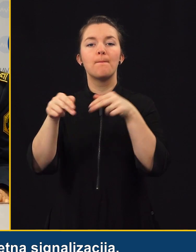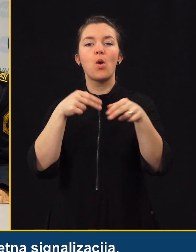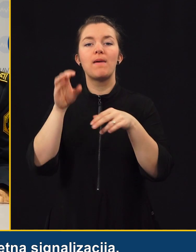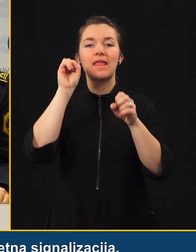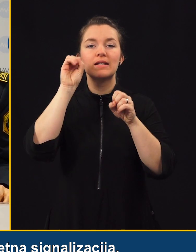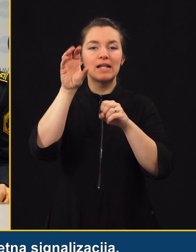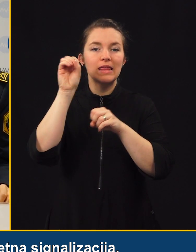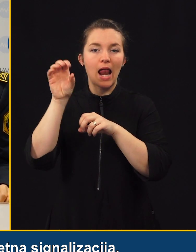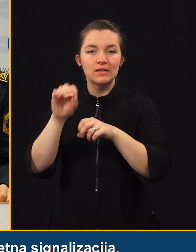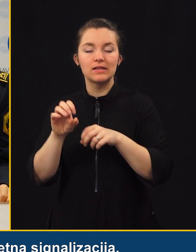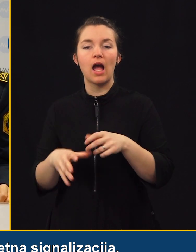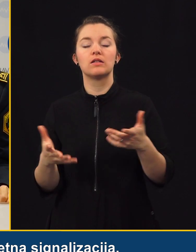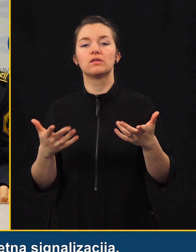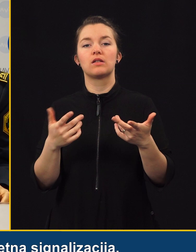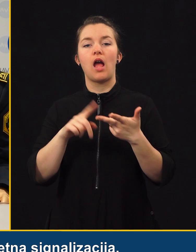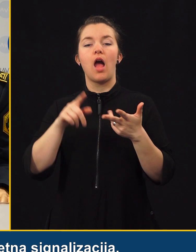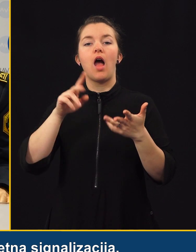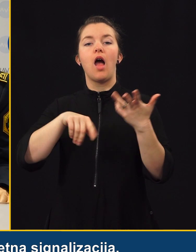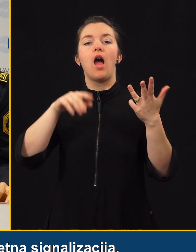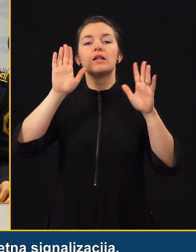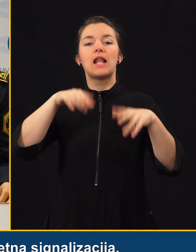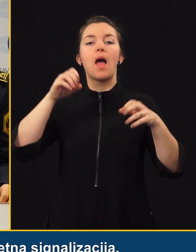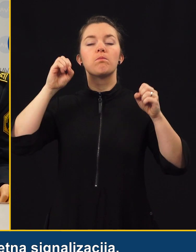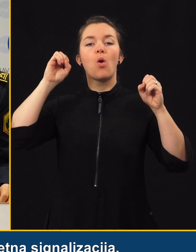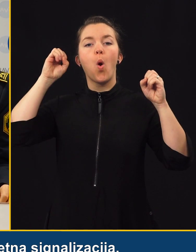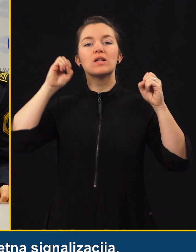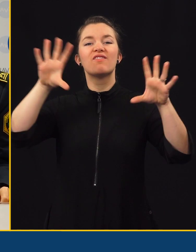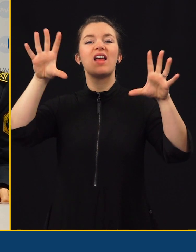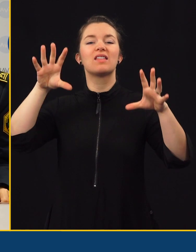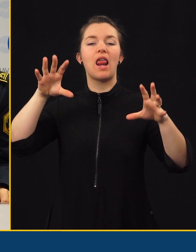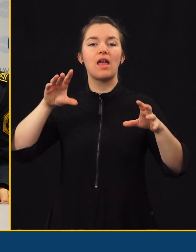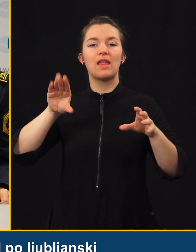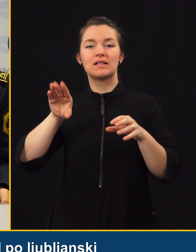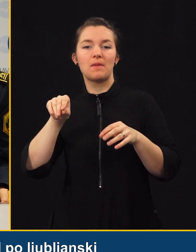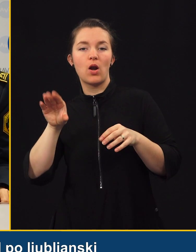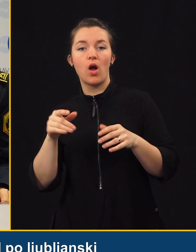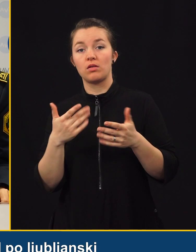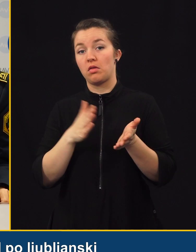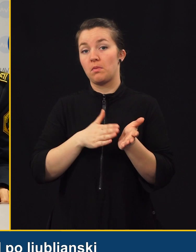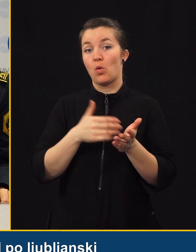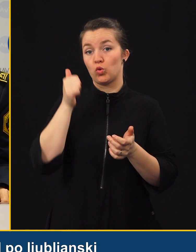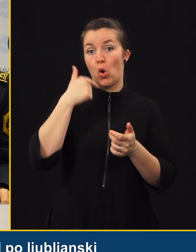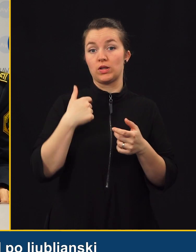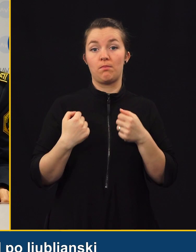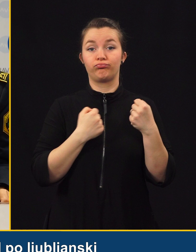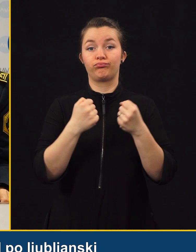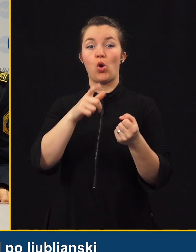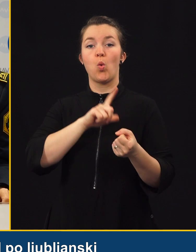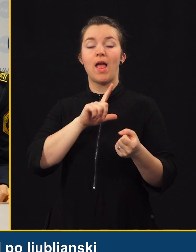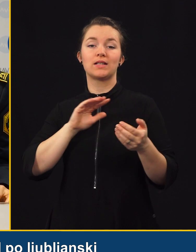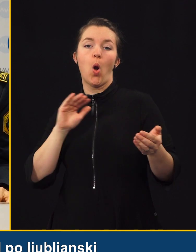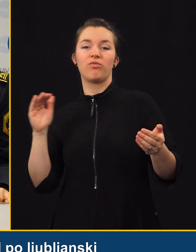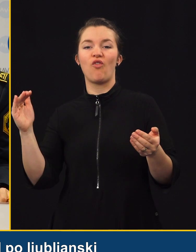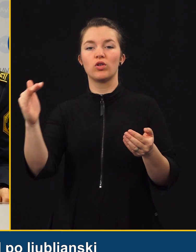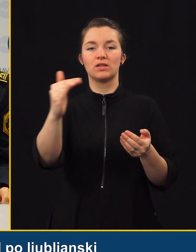prometna signalizacija. Potem slabo osvetlene smerokaze. recimo ravno včeraj, recimo, ko sem se pelil po